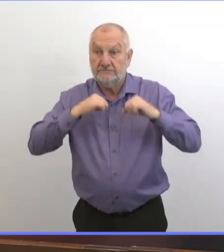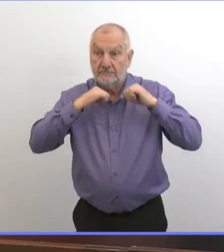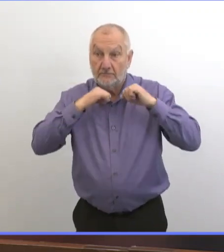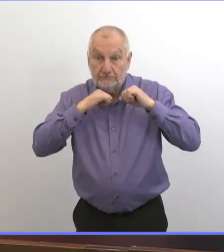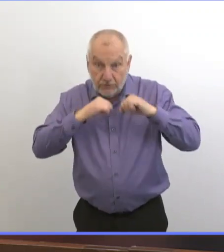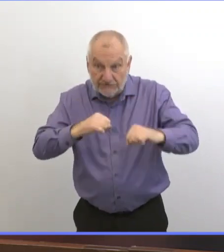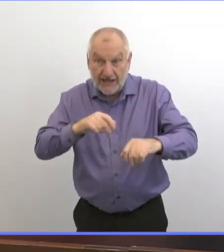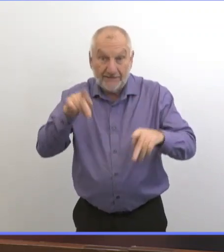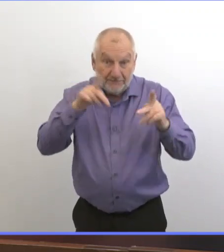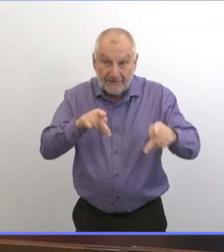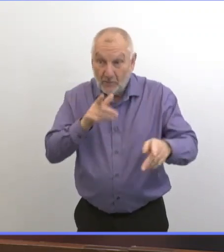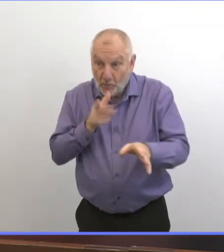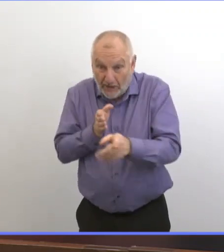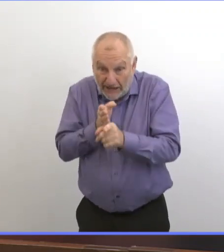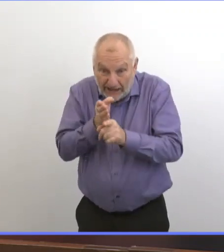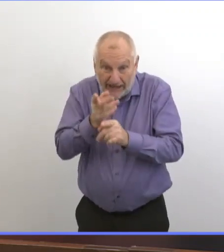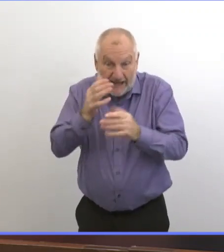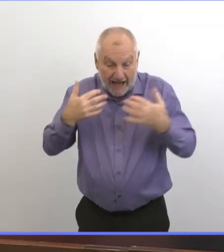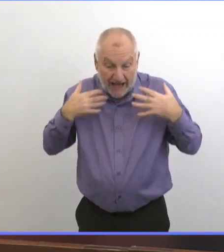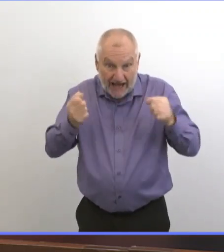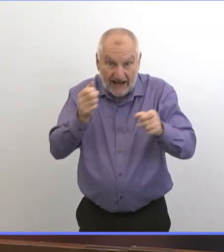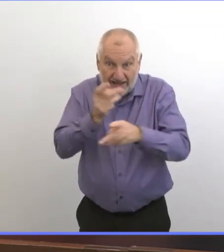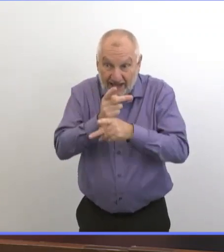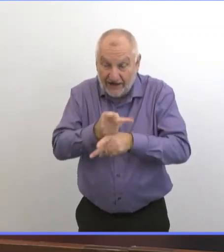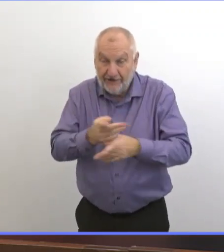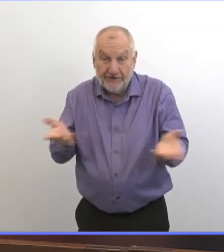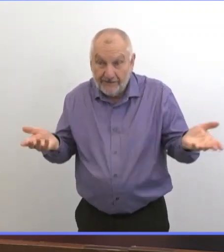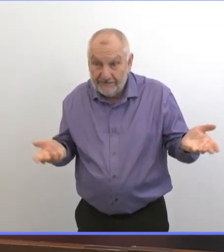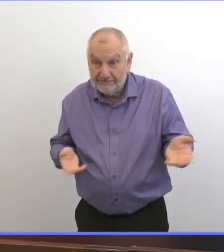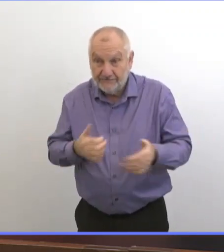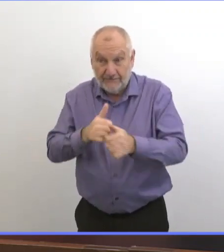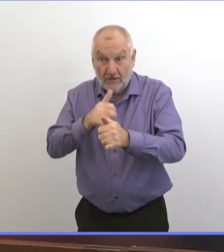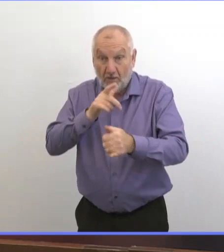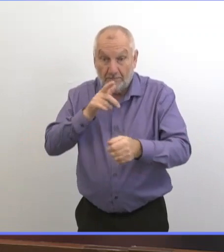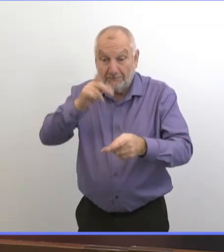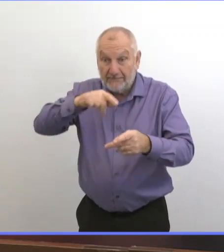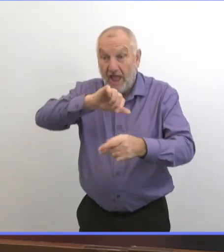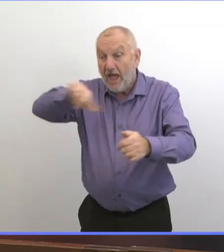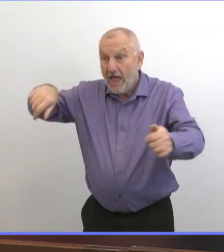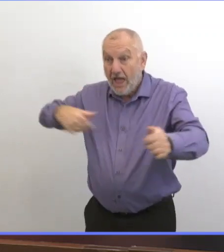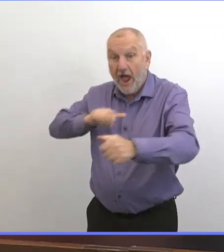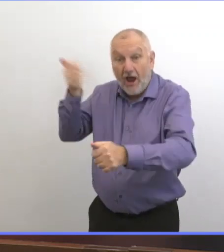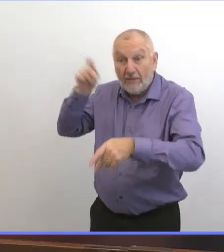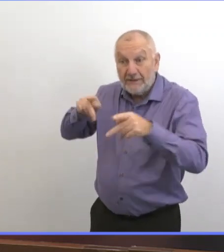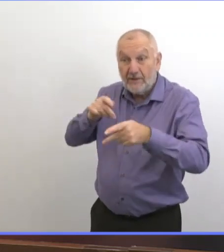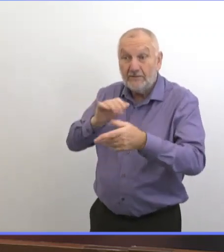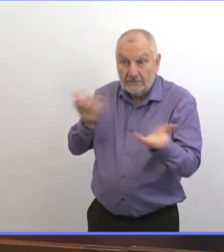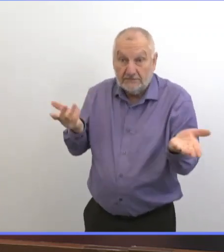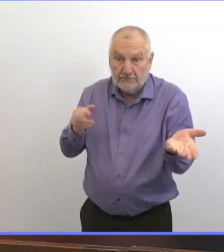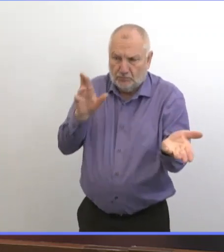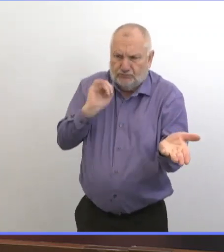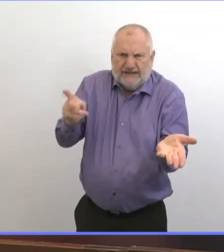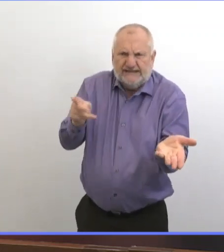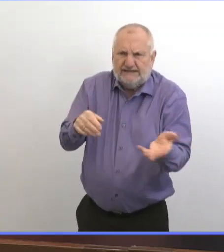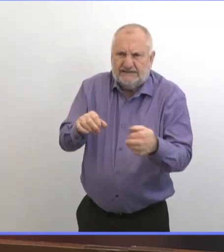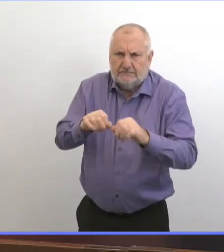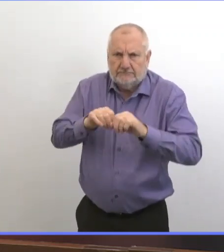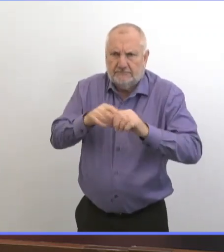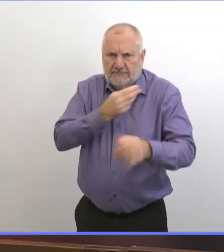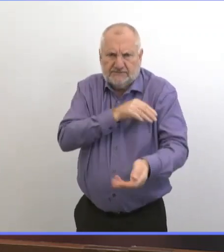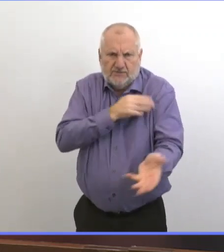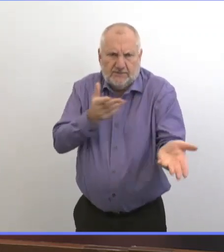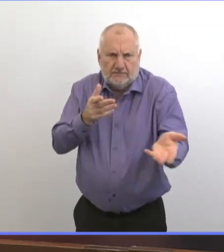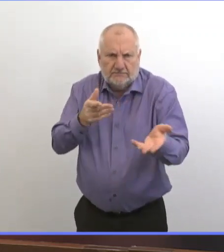Et donc, essayez d'éviter ces ordres. Ça va à l'inverse des objectifs. Vous mettez en danger les travailleurs de la santé et les